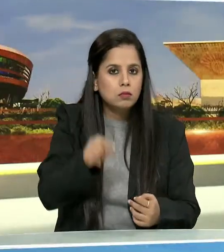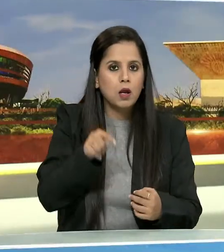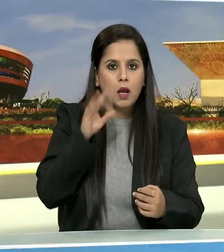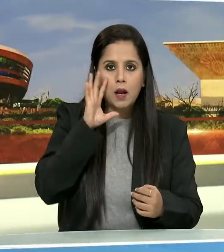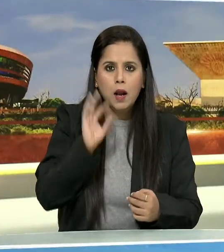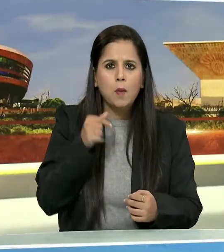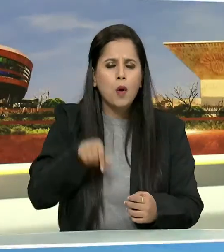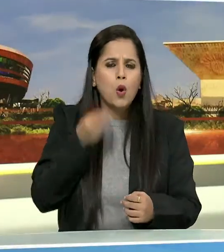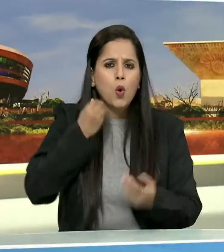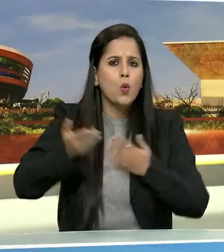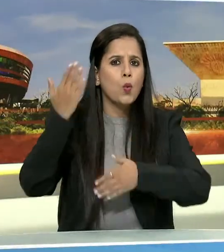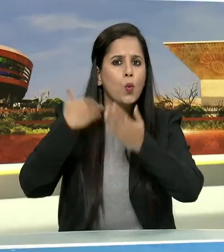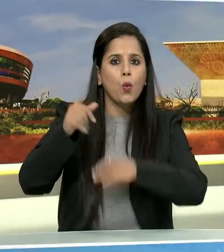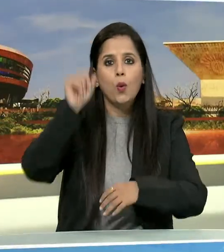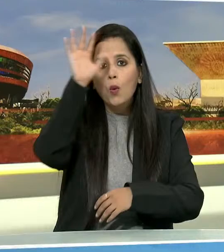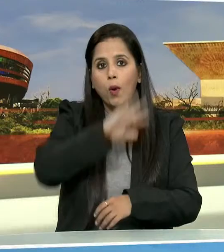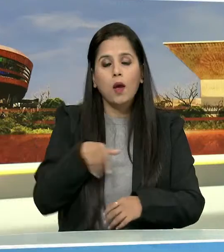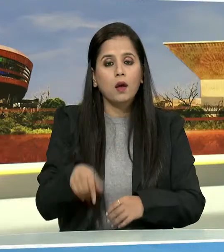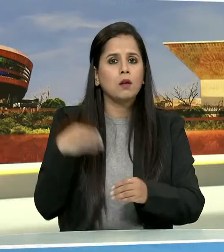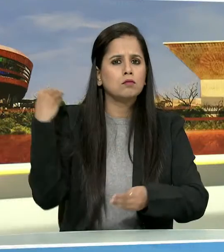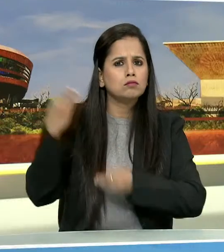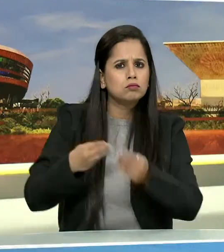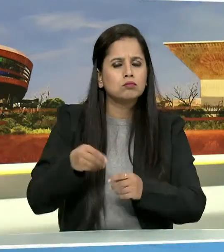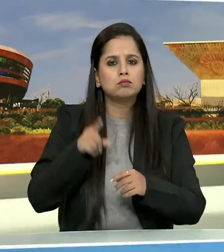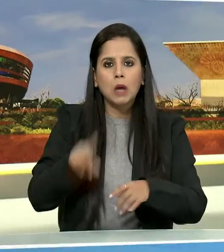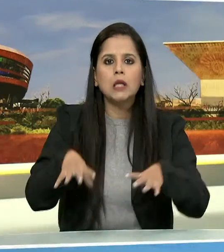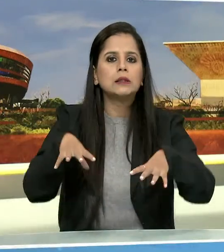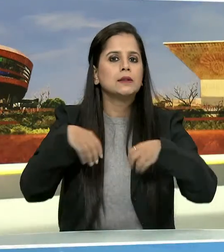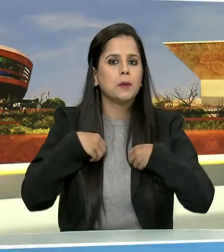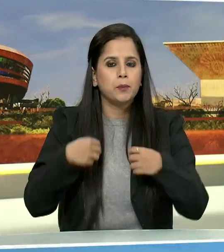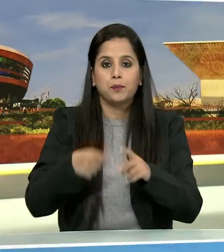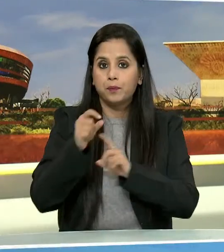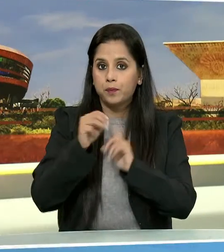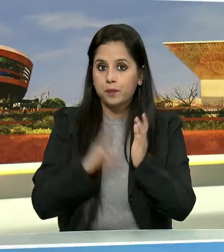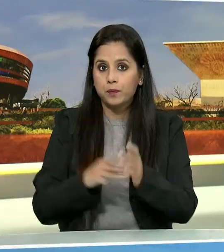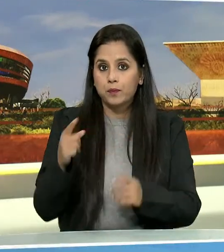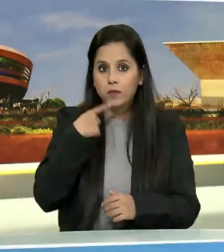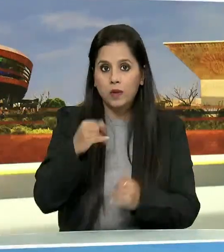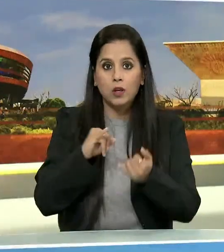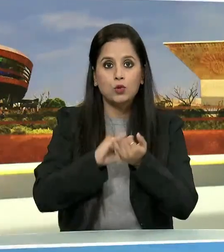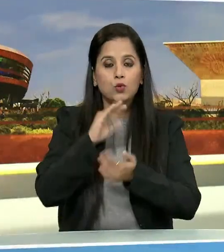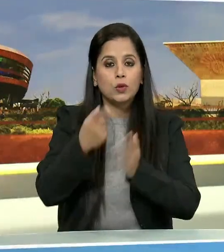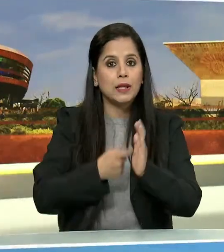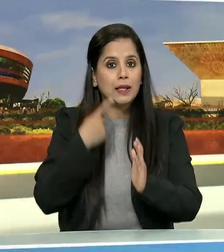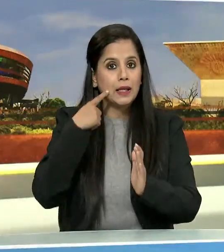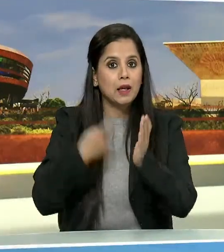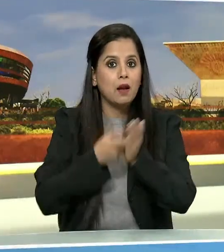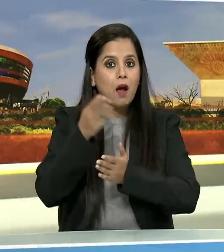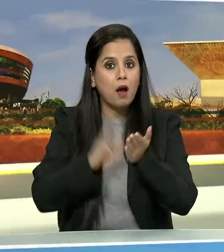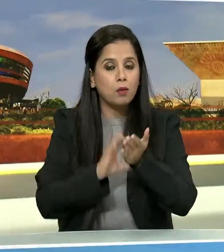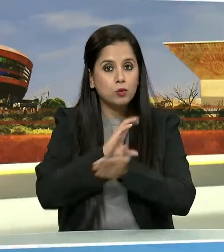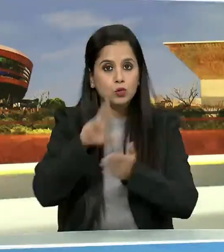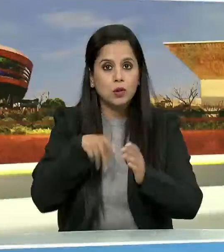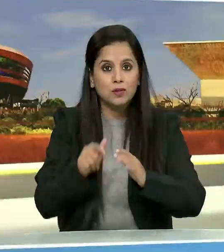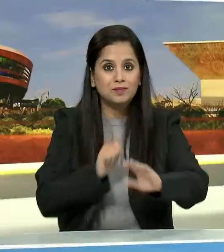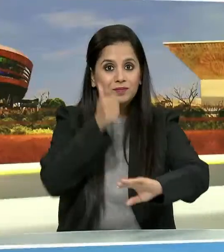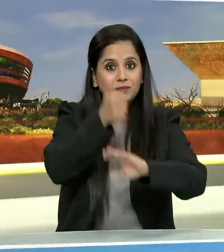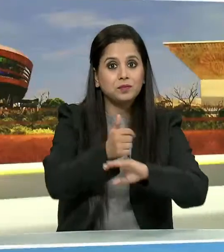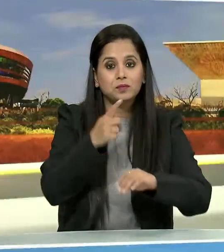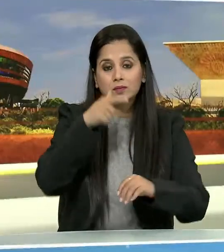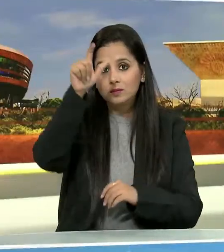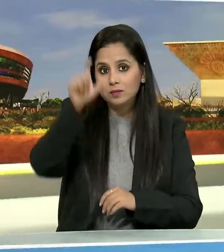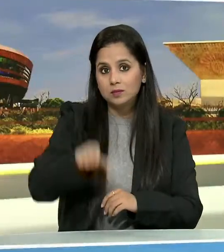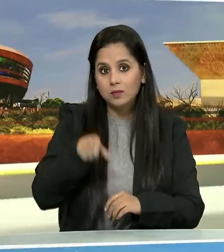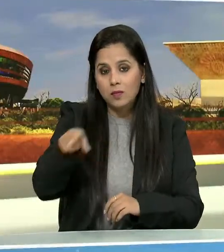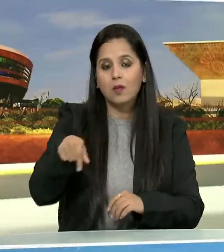प्राचीन भारतिय परंपराओं को अपनाना है प्रधान मंत्री ने श्री रामचंद्र मिशन की स्थापना करने वाले